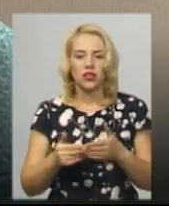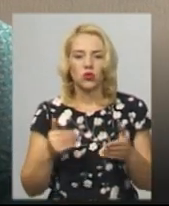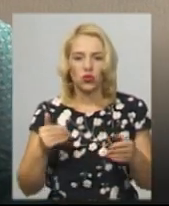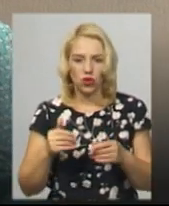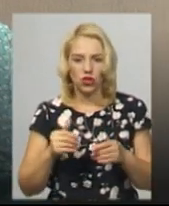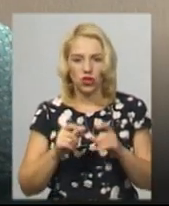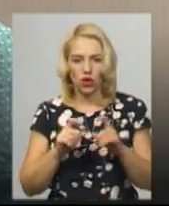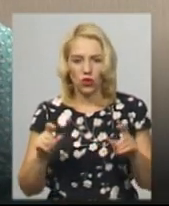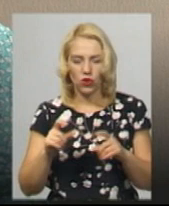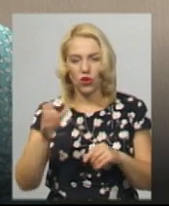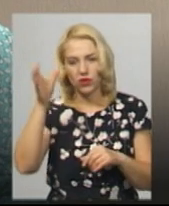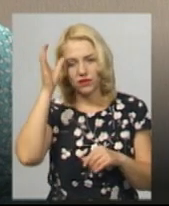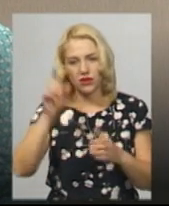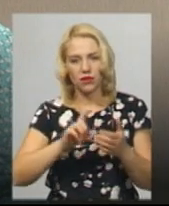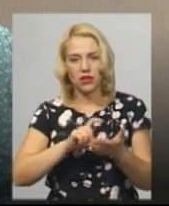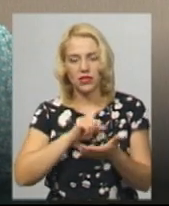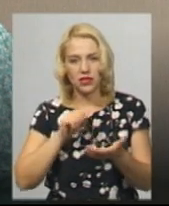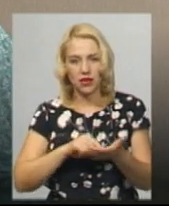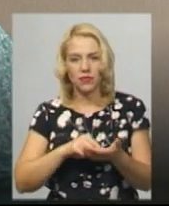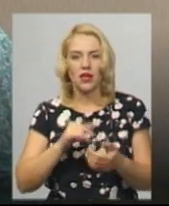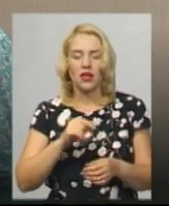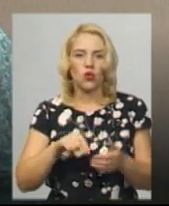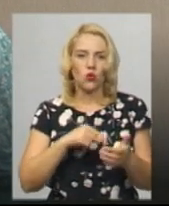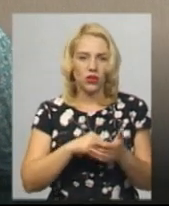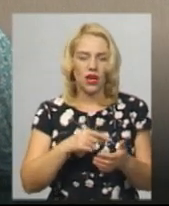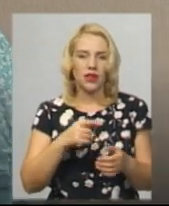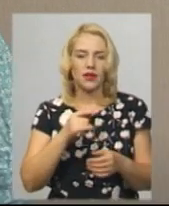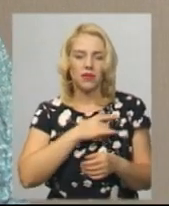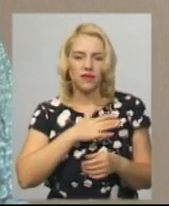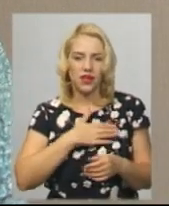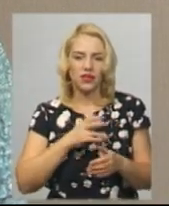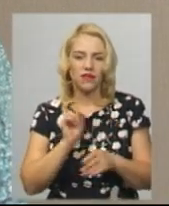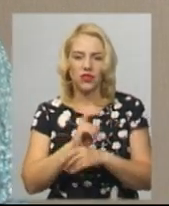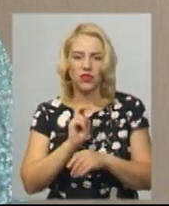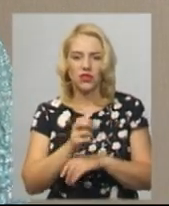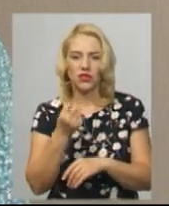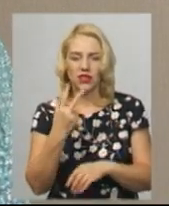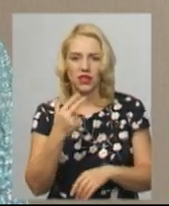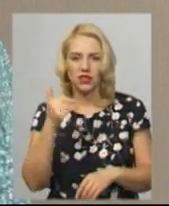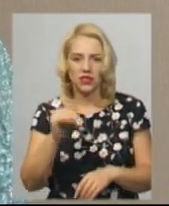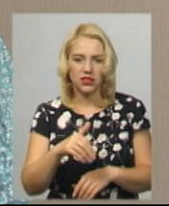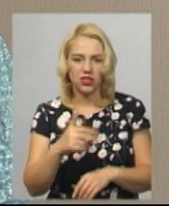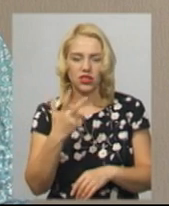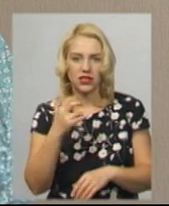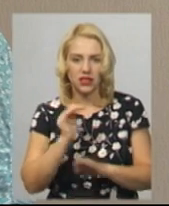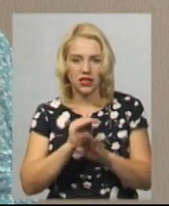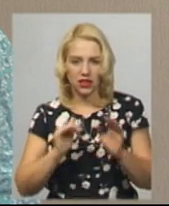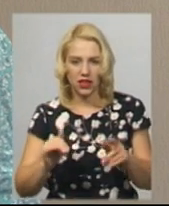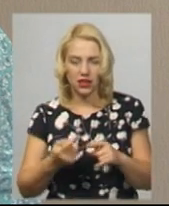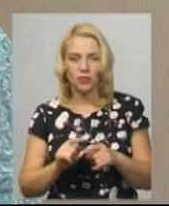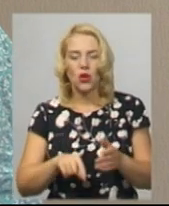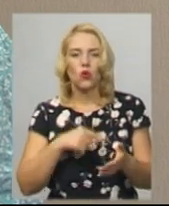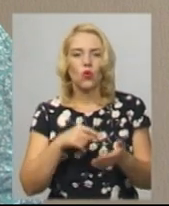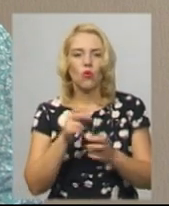міста і в комунальні, і в приватні відвідують 13 тисяч 300 дітей. Саме